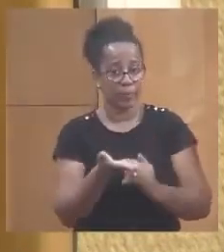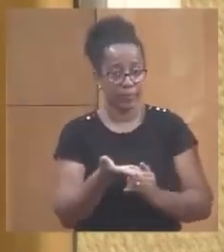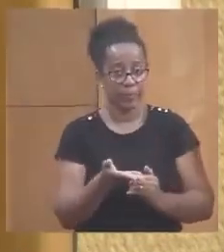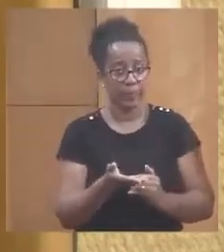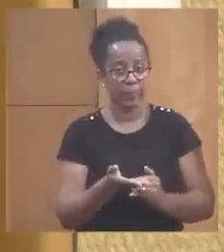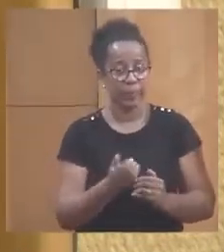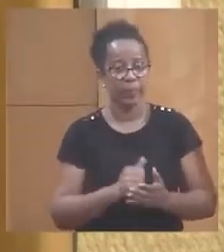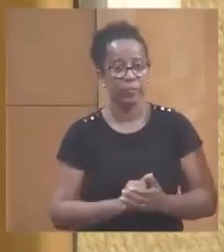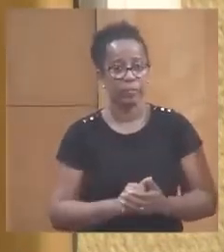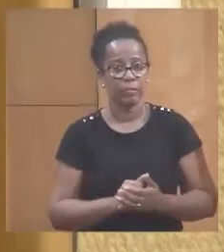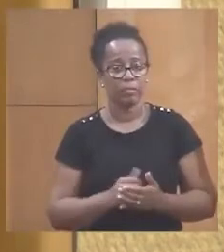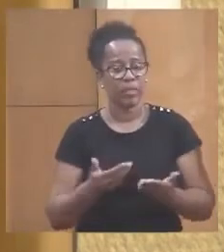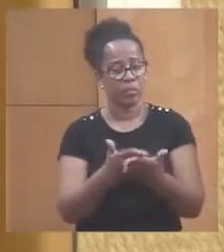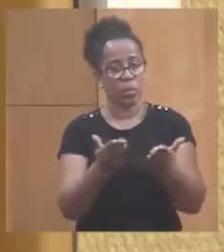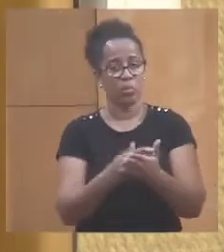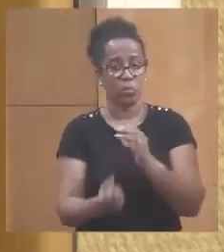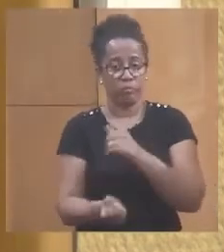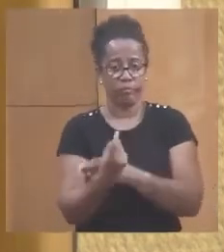qui est particulière.